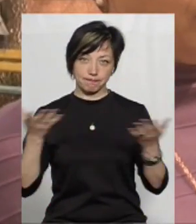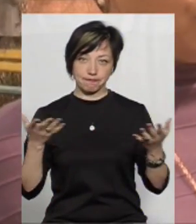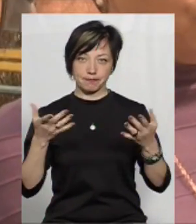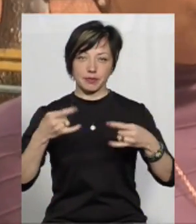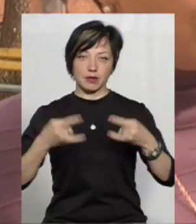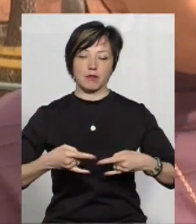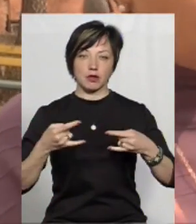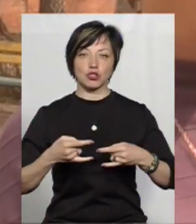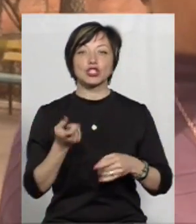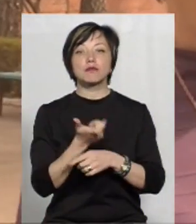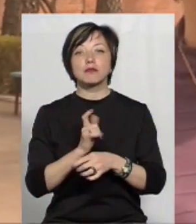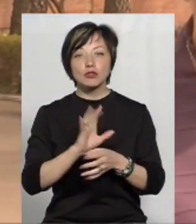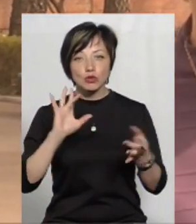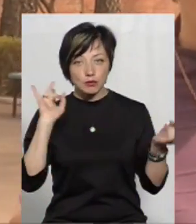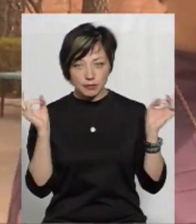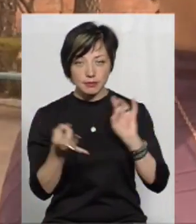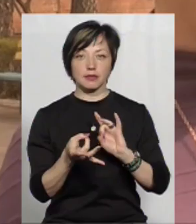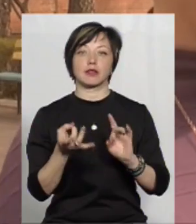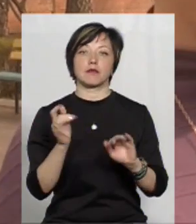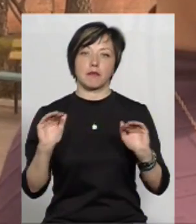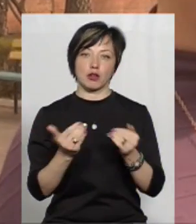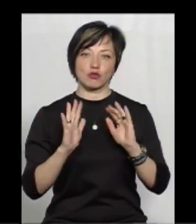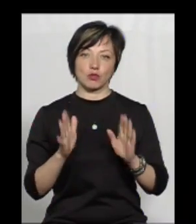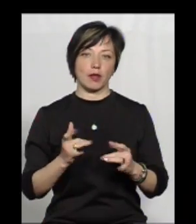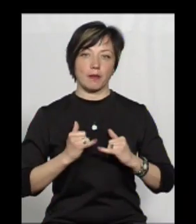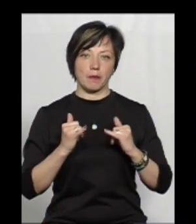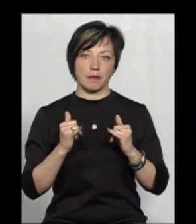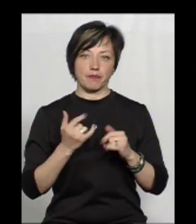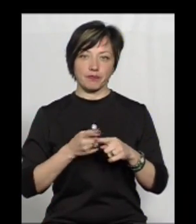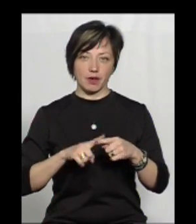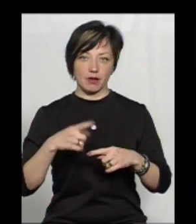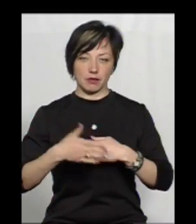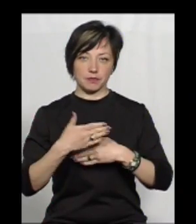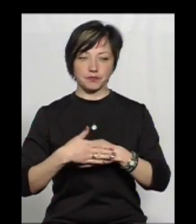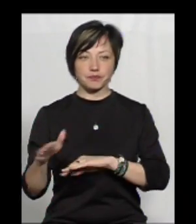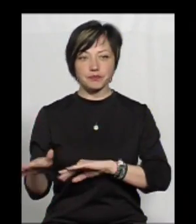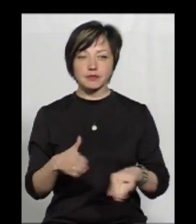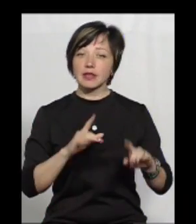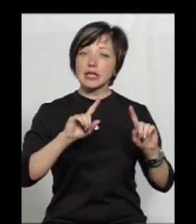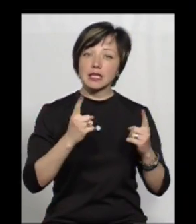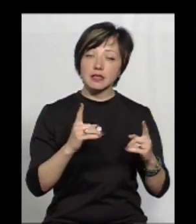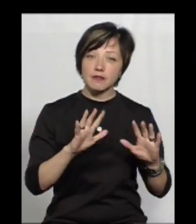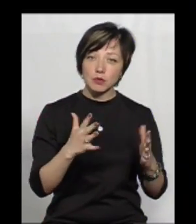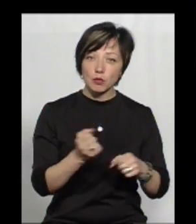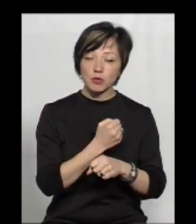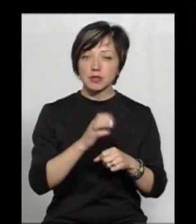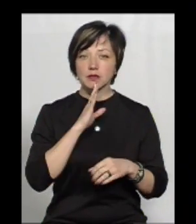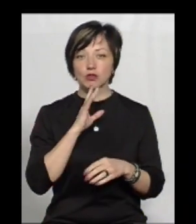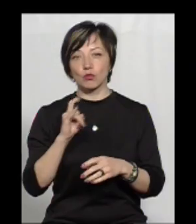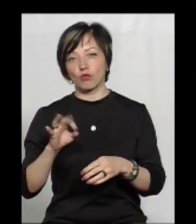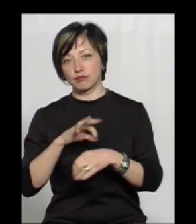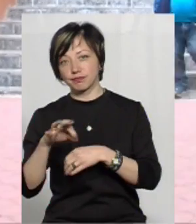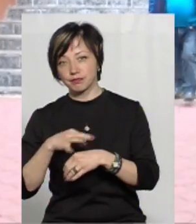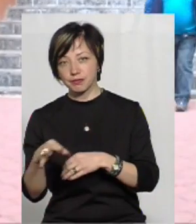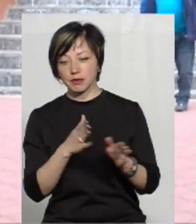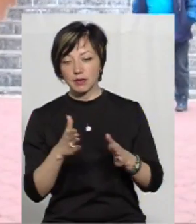телебачу. Чим більше ми будемо таке показувати, тим менше буде неповадно. Чи був це булінг, чи єдиний випадок побиття учениць, вже з'ясовує поліція.